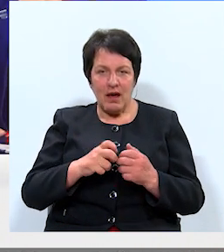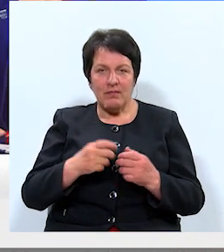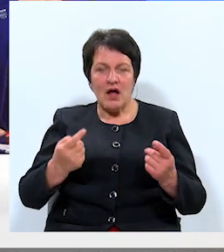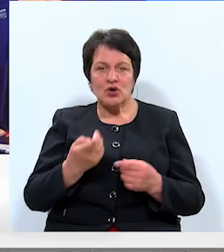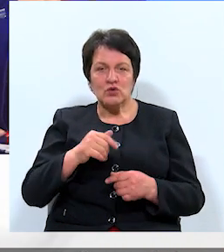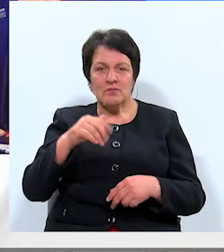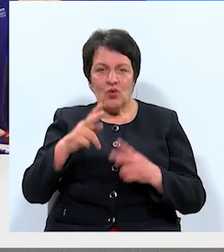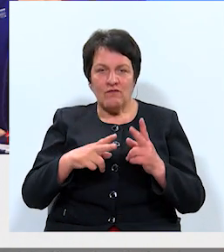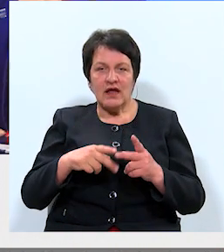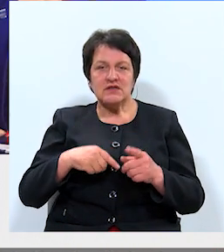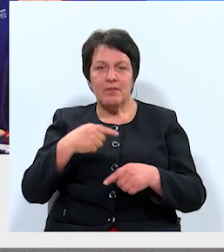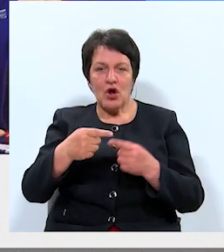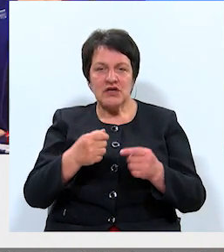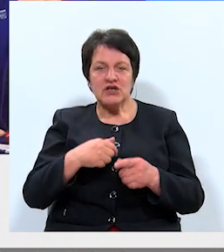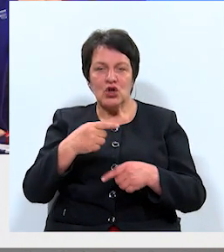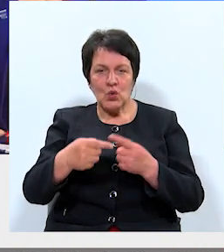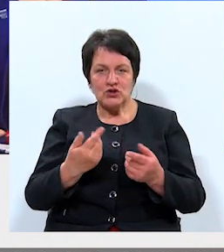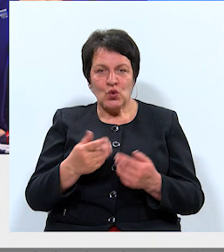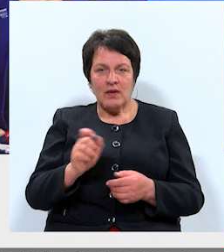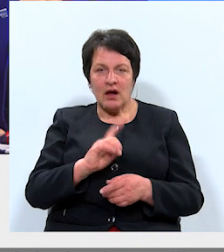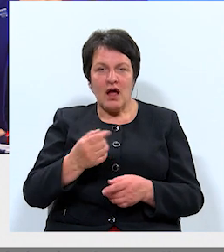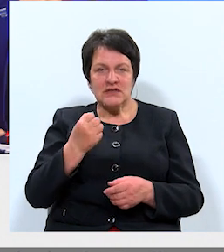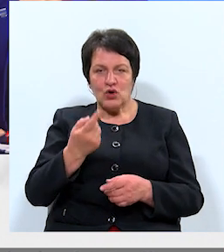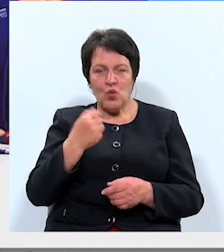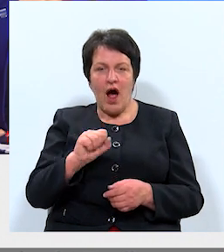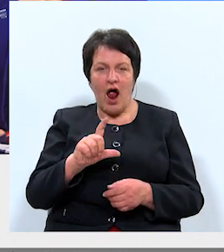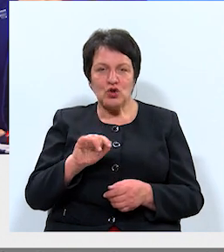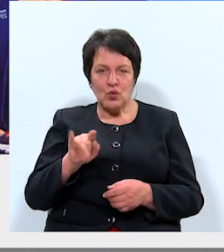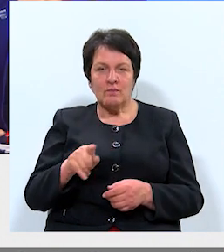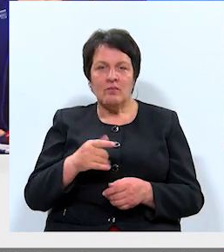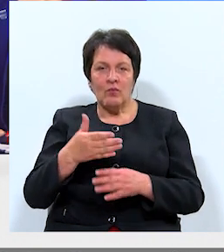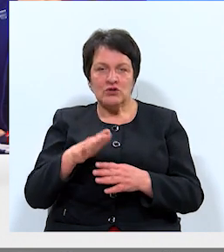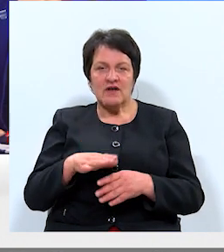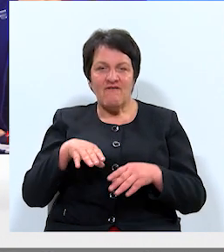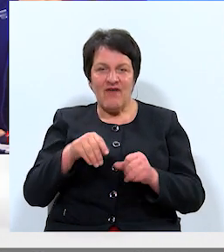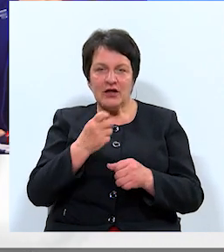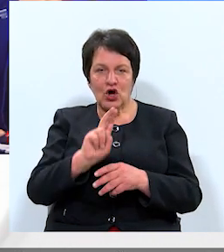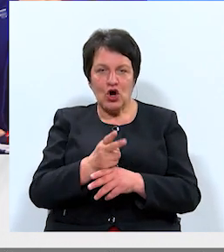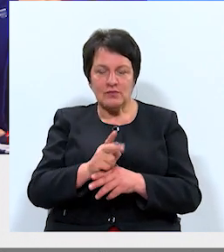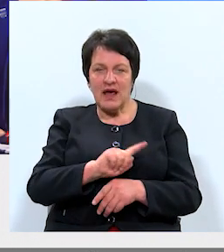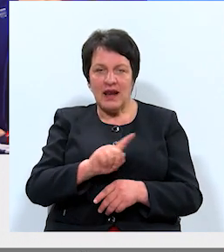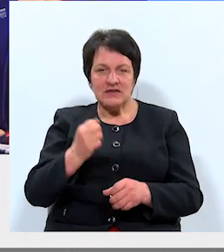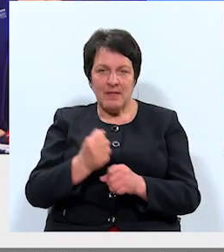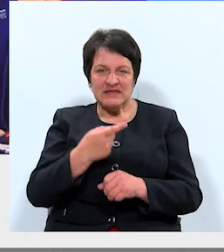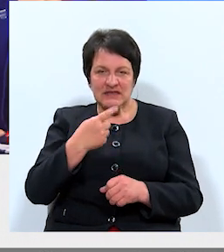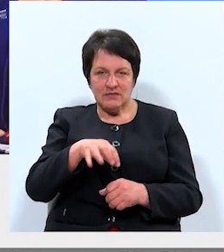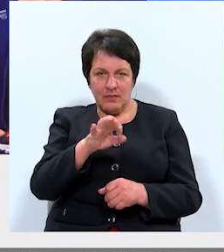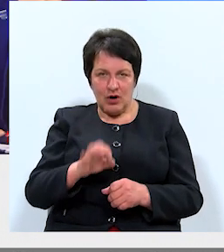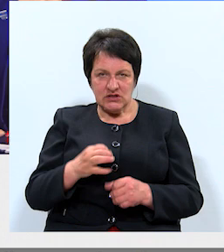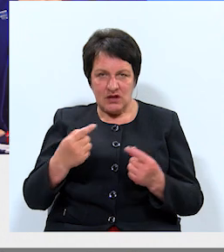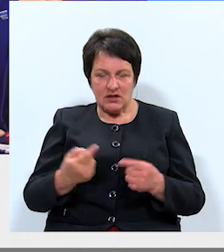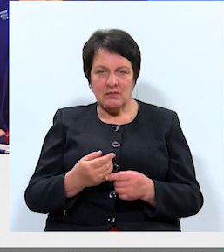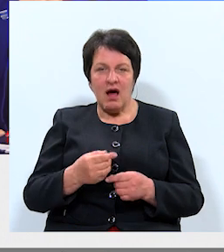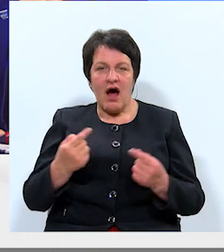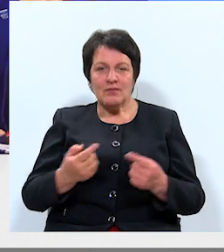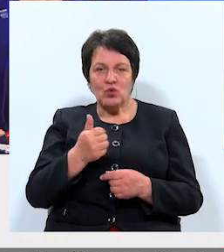būvniecības procesa noris ir šobrīd, kas draud no alpuma puses veikta korekciju līdz pat 100% apmērā. Attiecībā uz